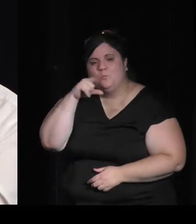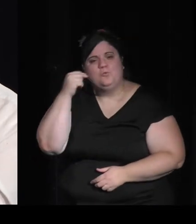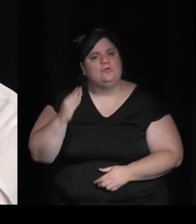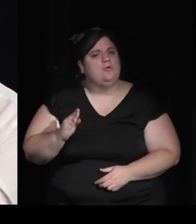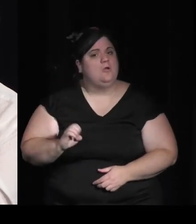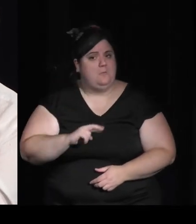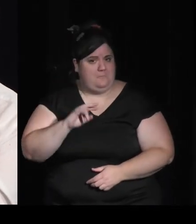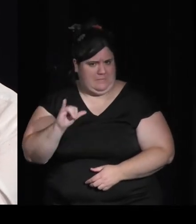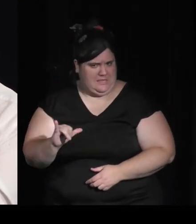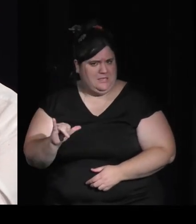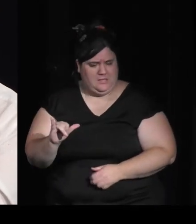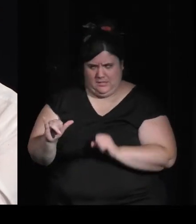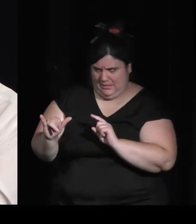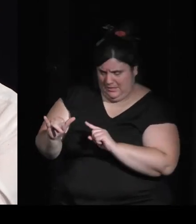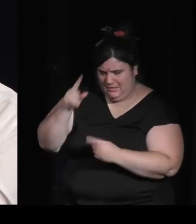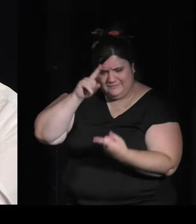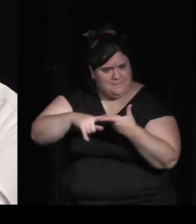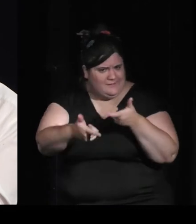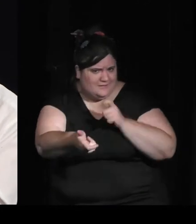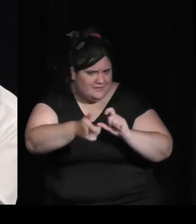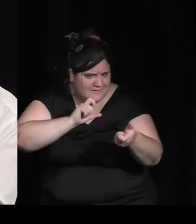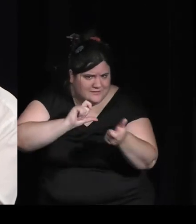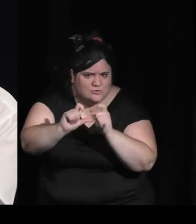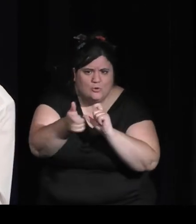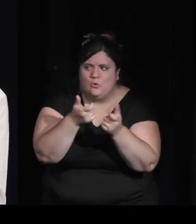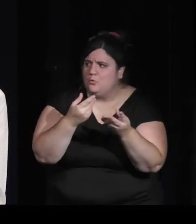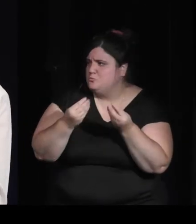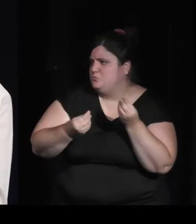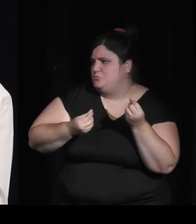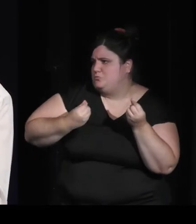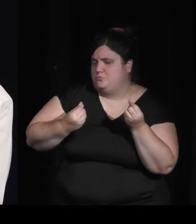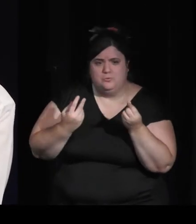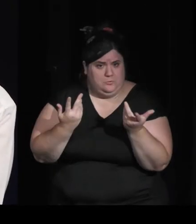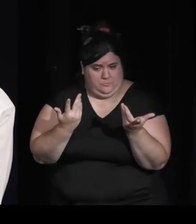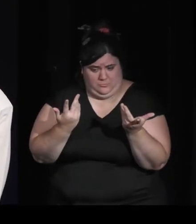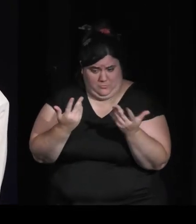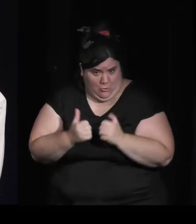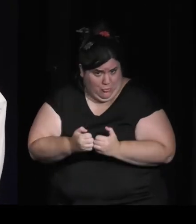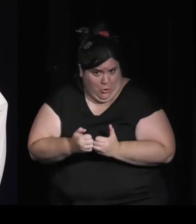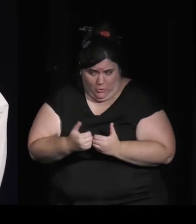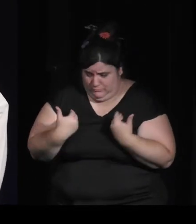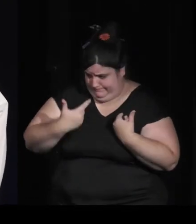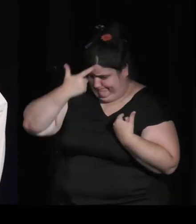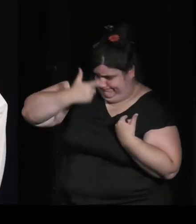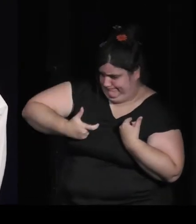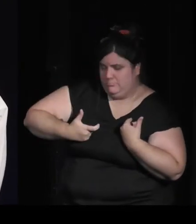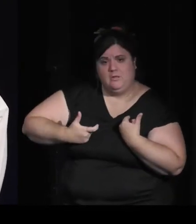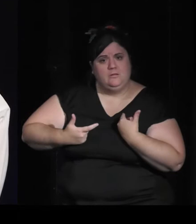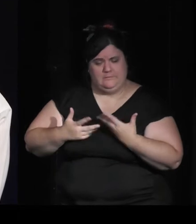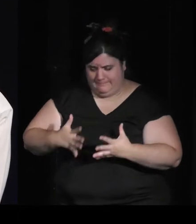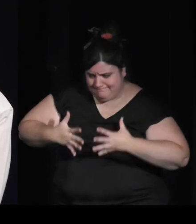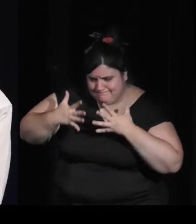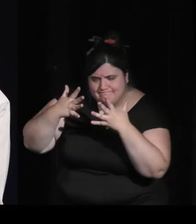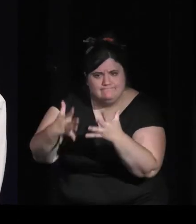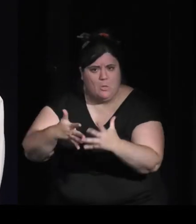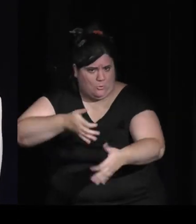il y avait cette notion d'interactivité, d'action du joueur, le jeu vidéo est le média de l'action du joueur,